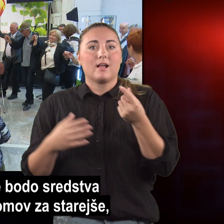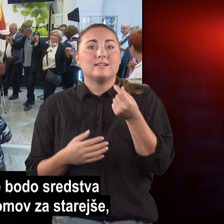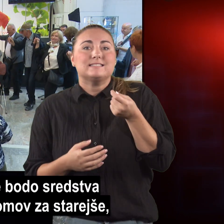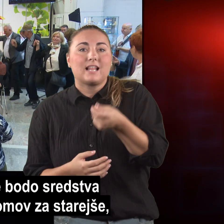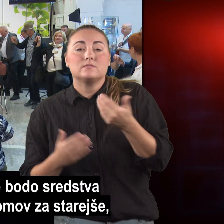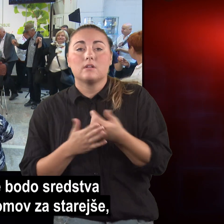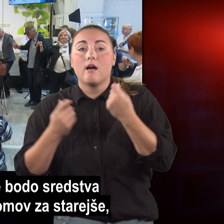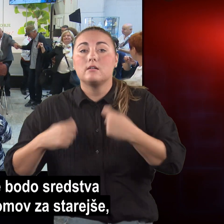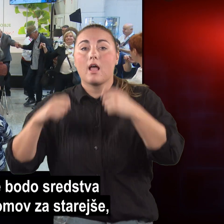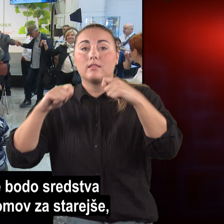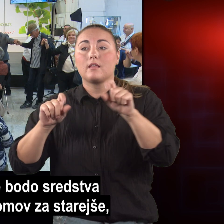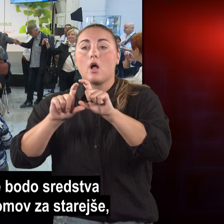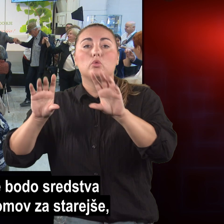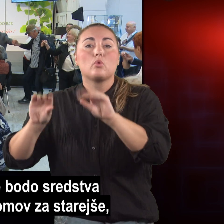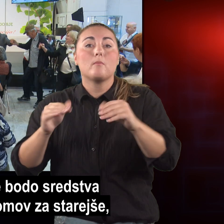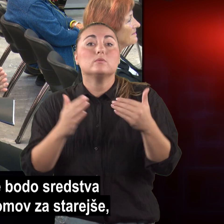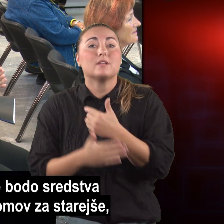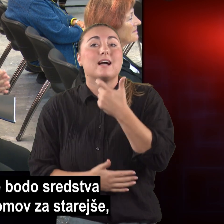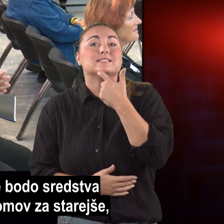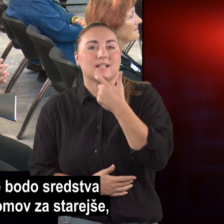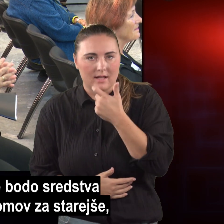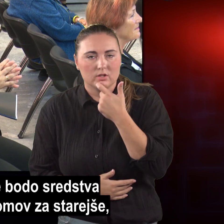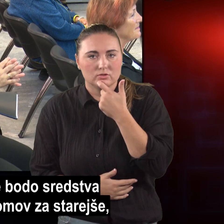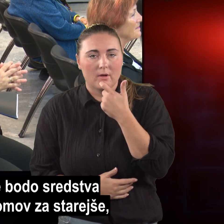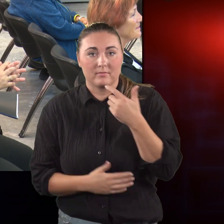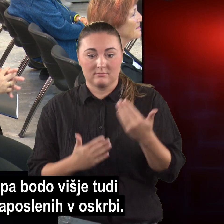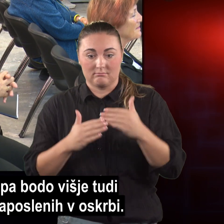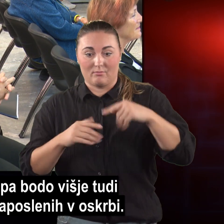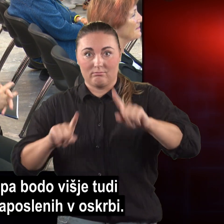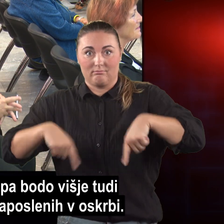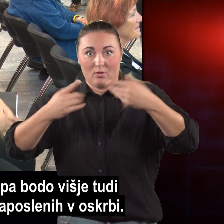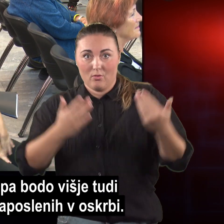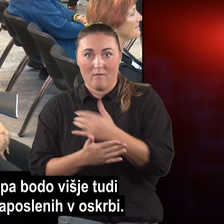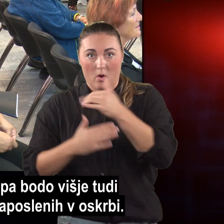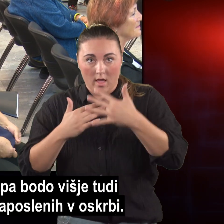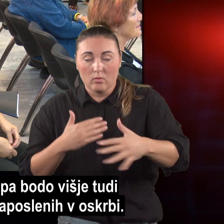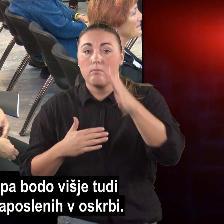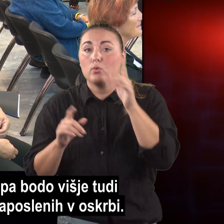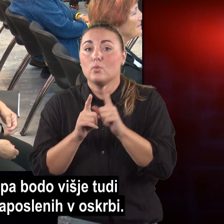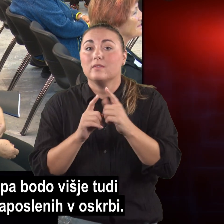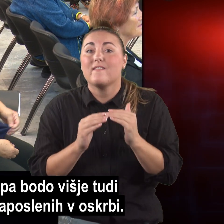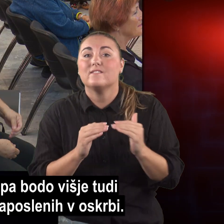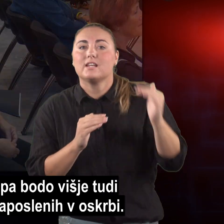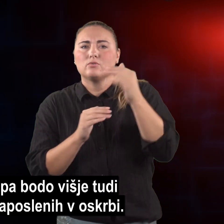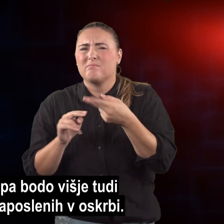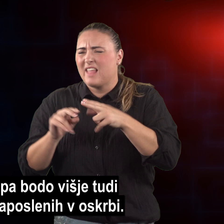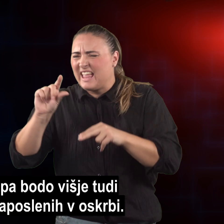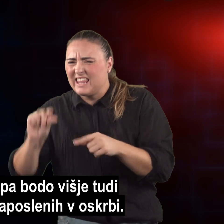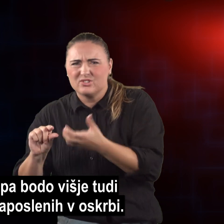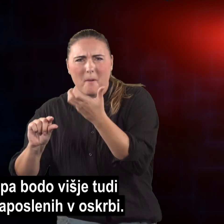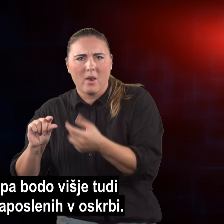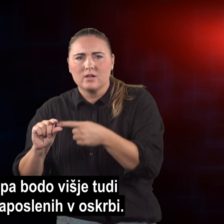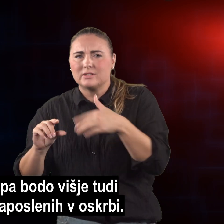Povečala se bodo sredstva za gradnjo domov za starejše, z novim letom pa bodo više tudi najnižje